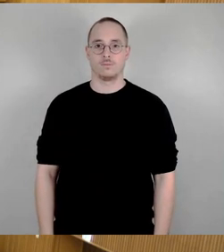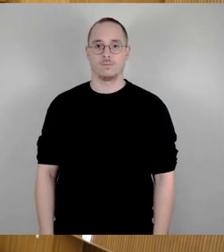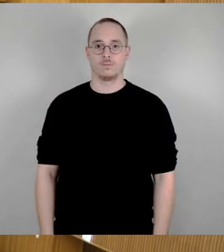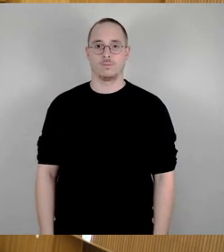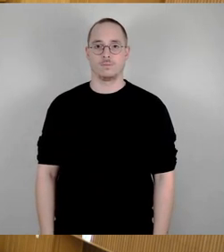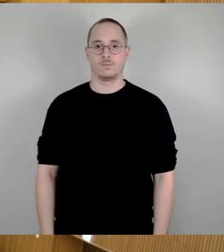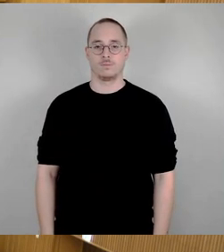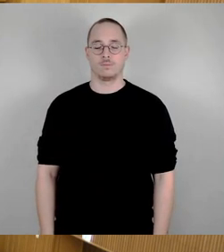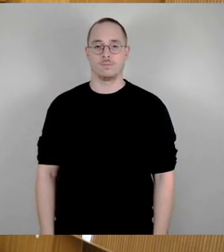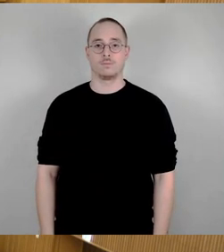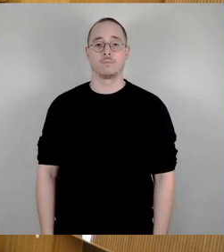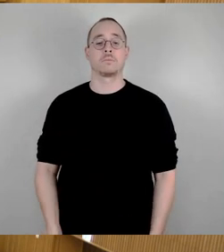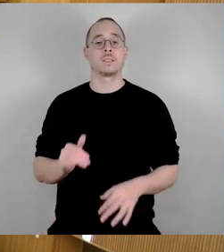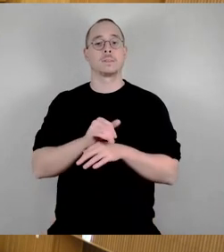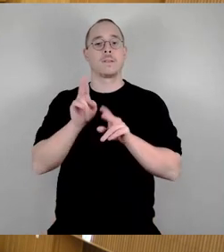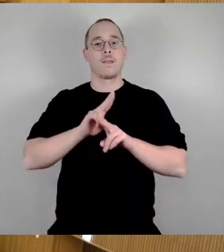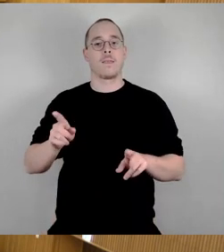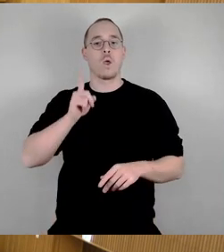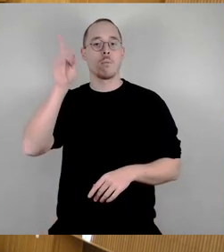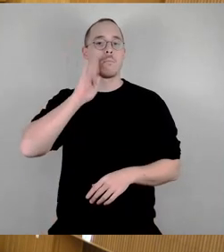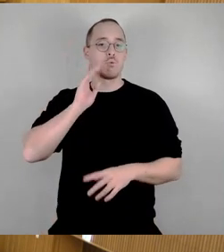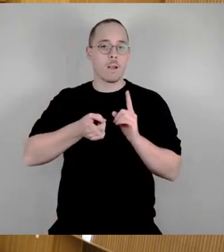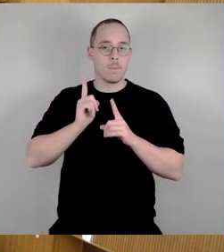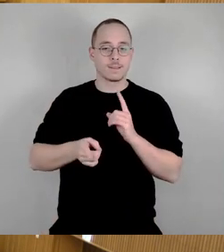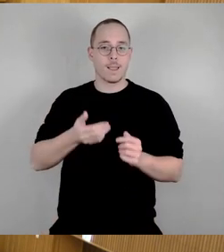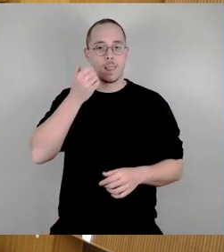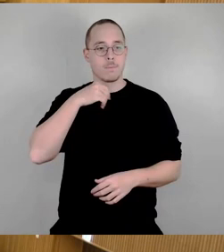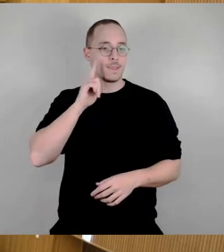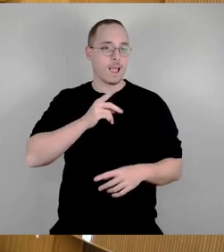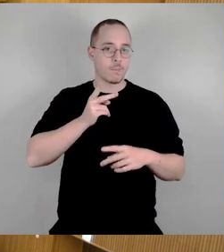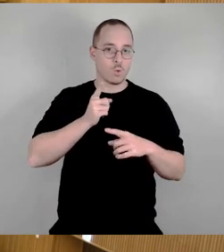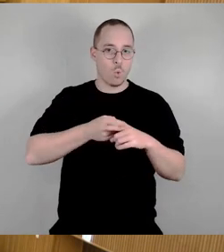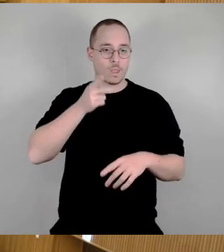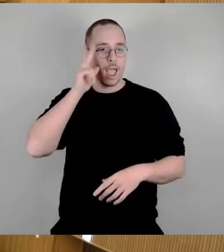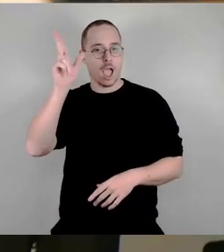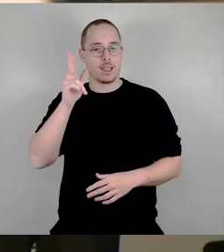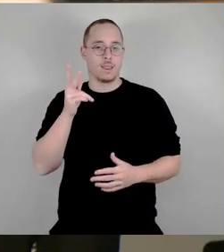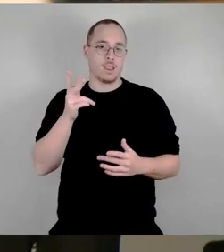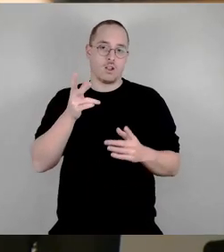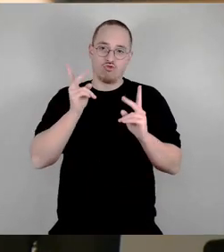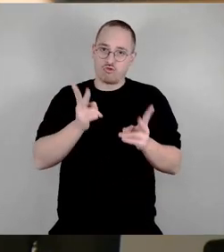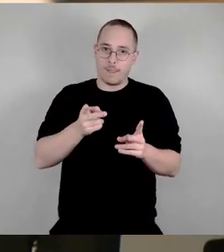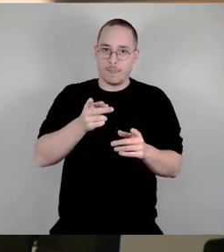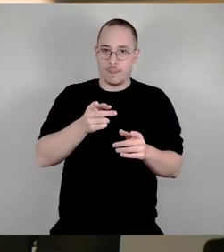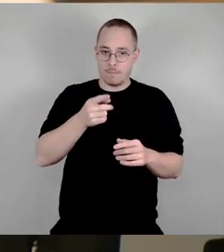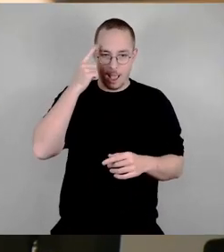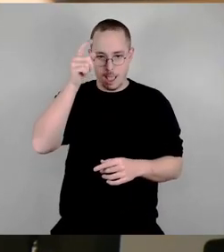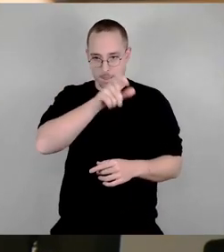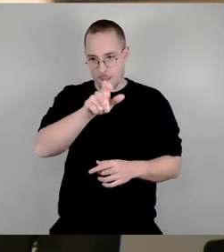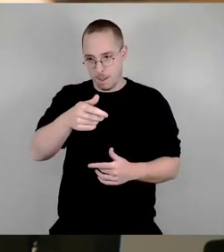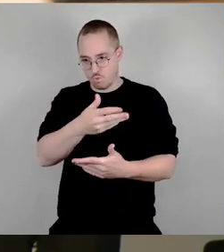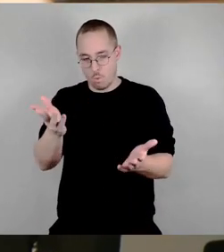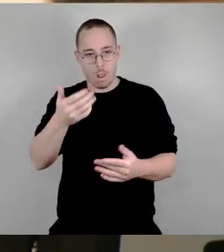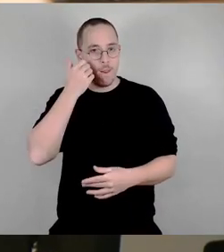Sehr geehrter Herr Oberbürgermeister, sehr geehrte Damen und Herren Stadträte, sehr geehrtes Publikum. Ja, jedes Jahr von Neuem, könnte man sagen.